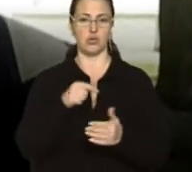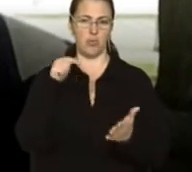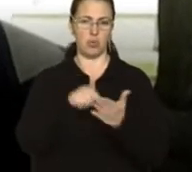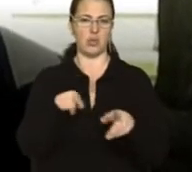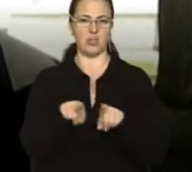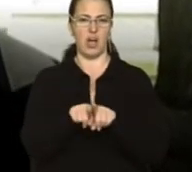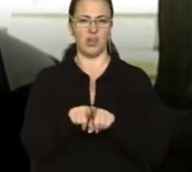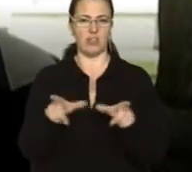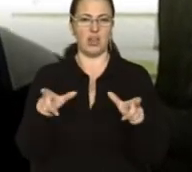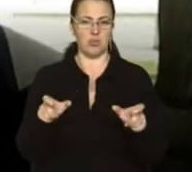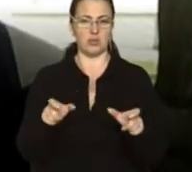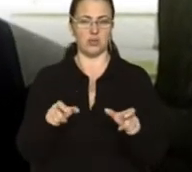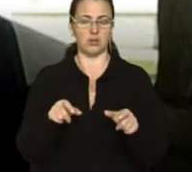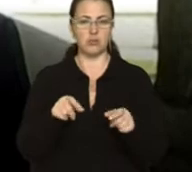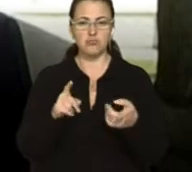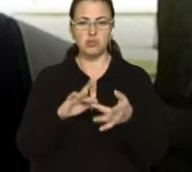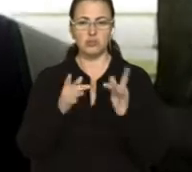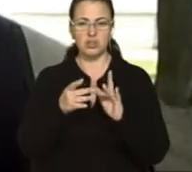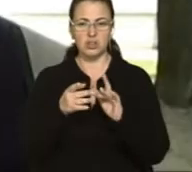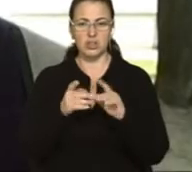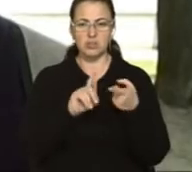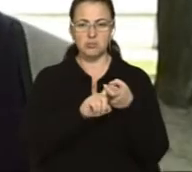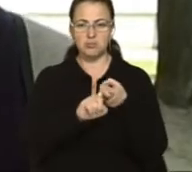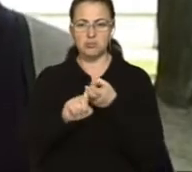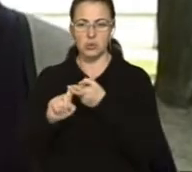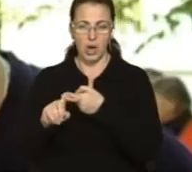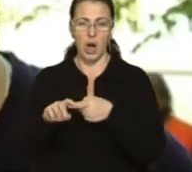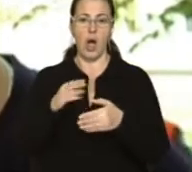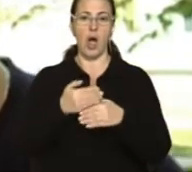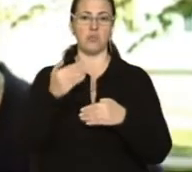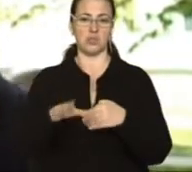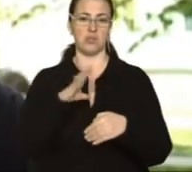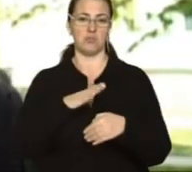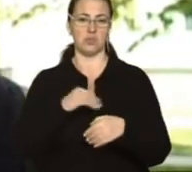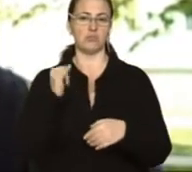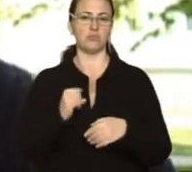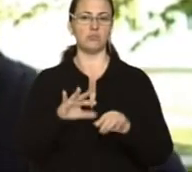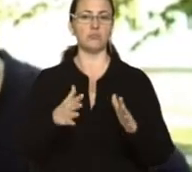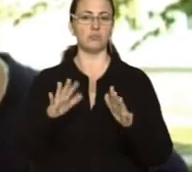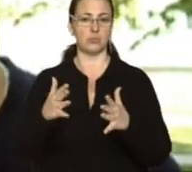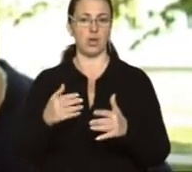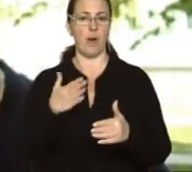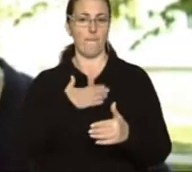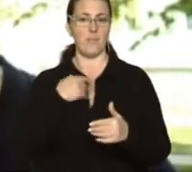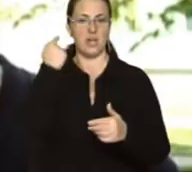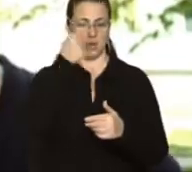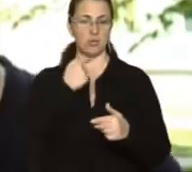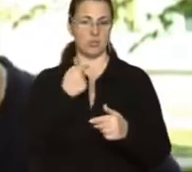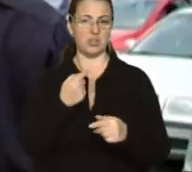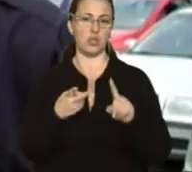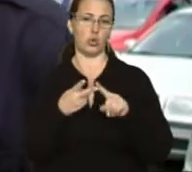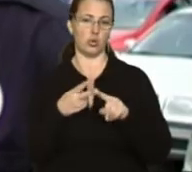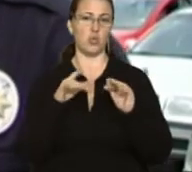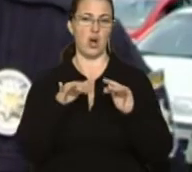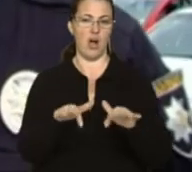пастки, переходили по телеграм-каналу і потім з ними були дуже неприємні випадки. Моя особиста друга акція, яку я беру за останній